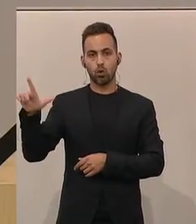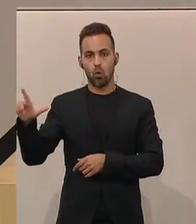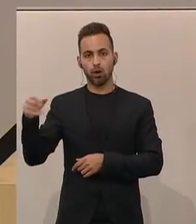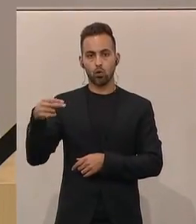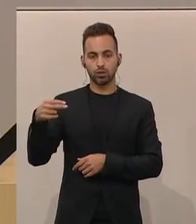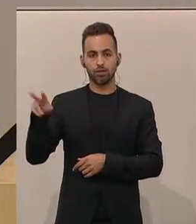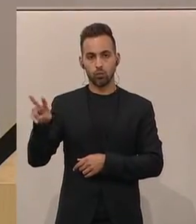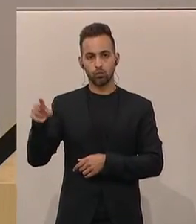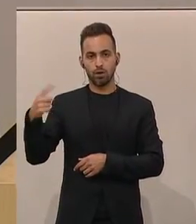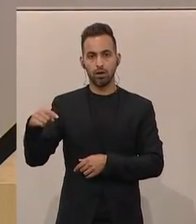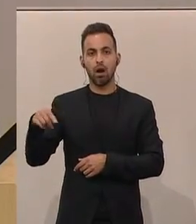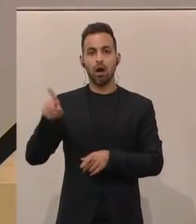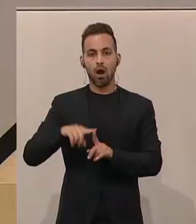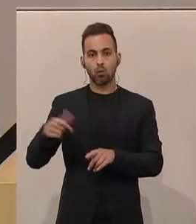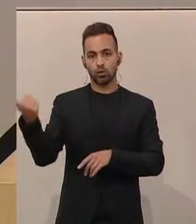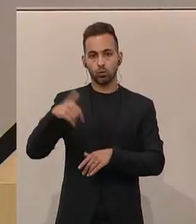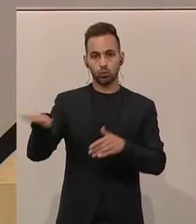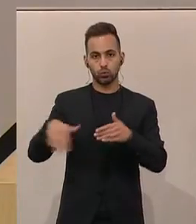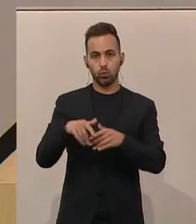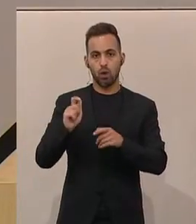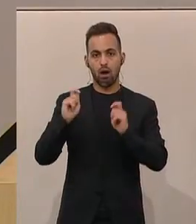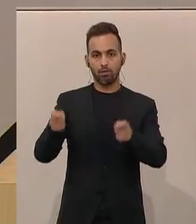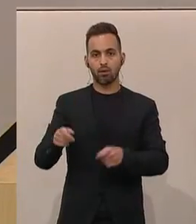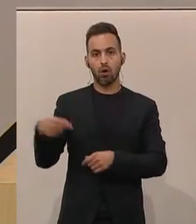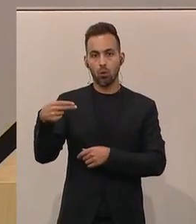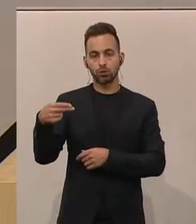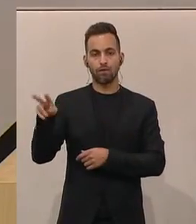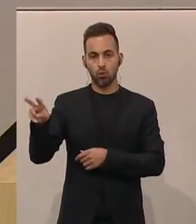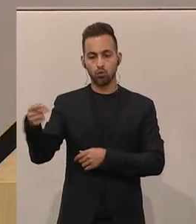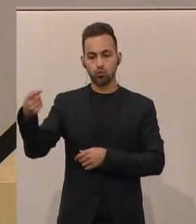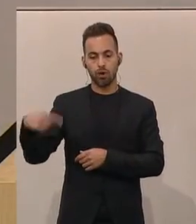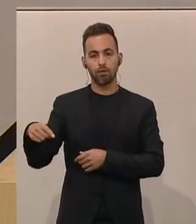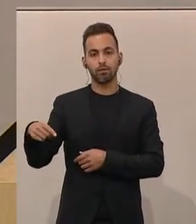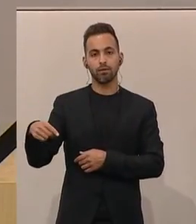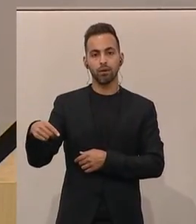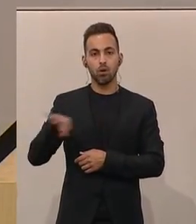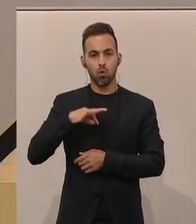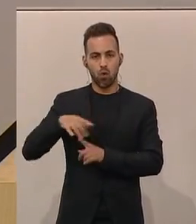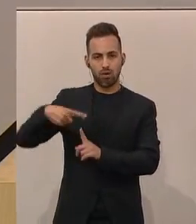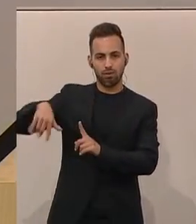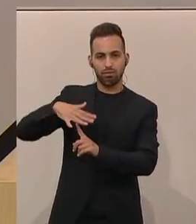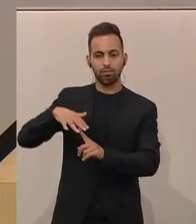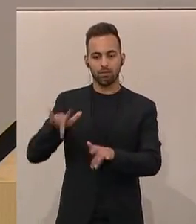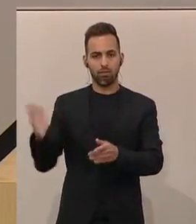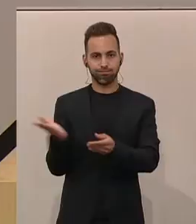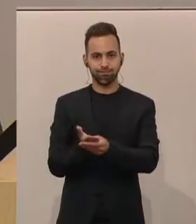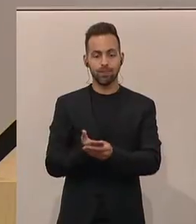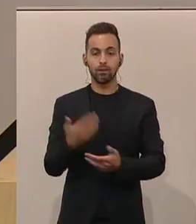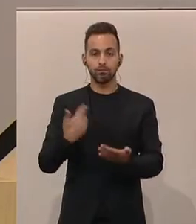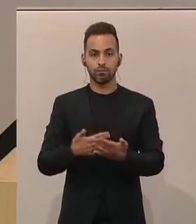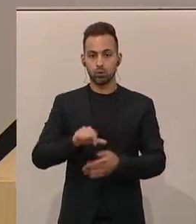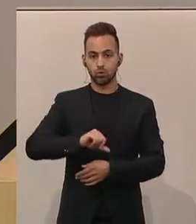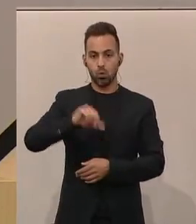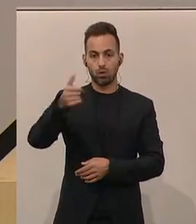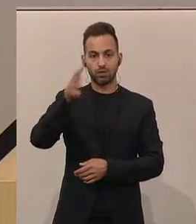Holzinger-Fogtenhofer sowie ein Zusatzantrag der Abgeordneten Holzinger-Fogtenhofer, Kolleginnen und Kollegen, vor. Ich werde daher